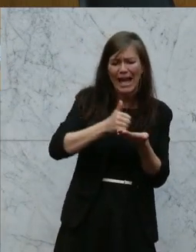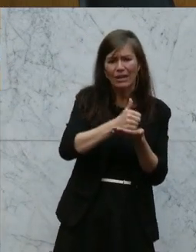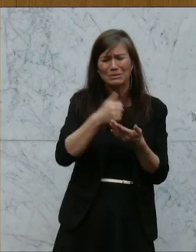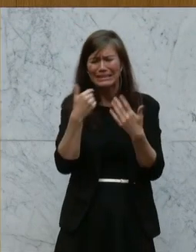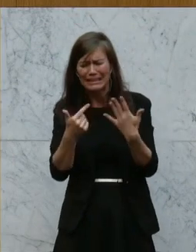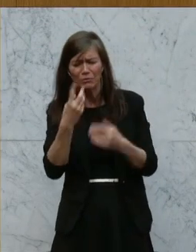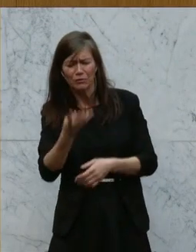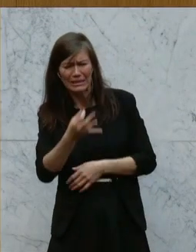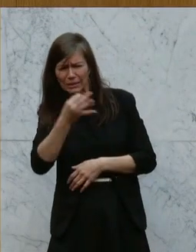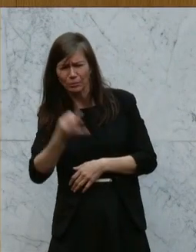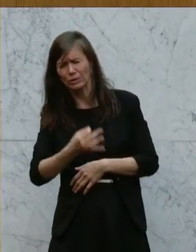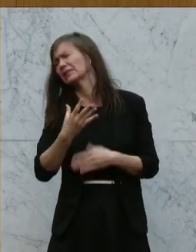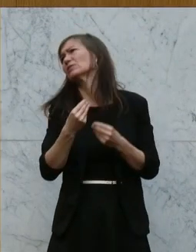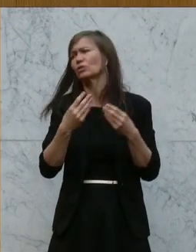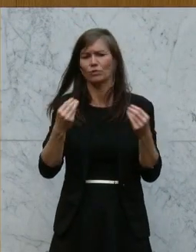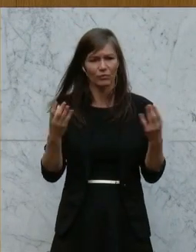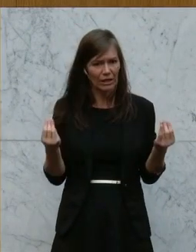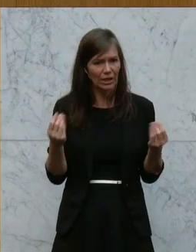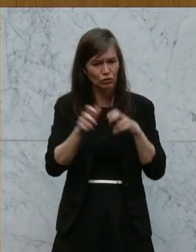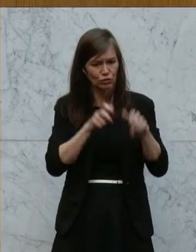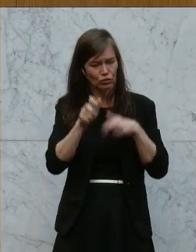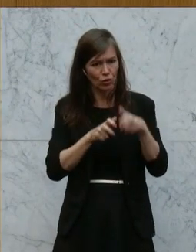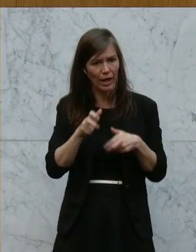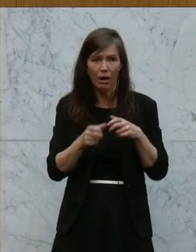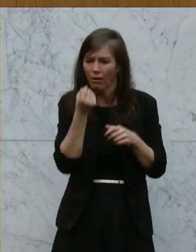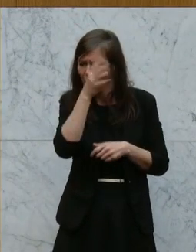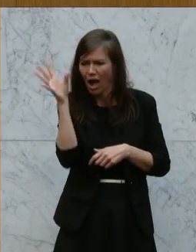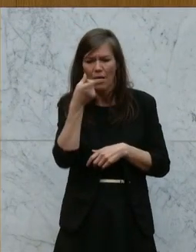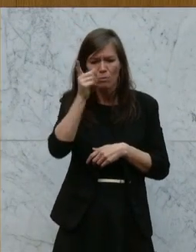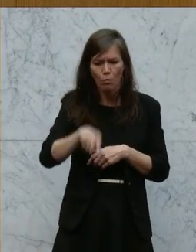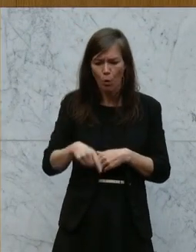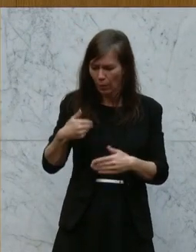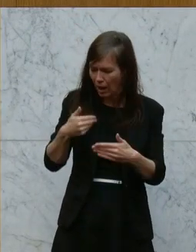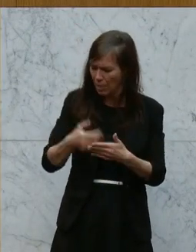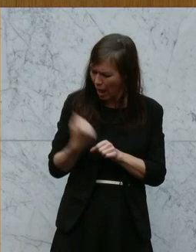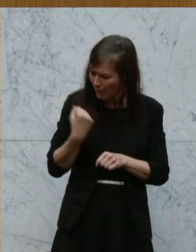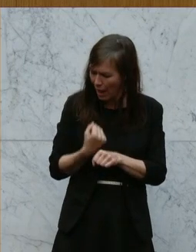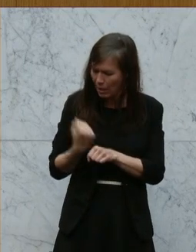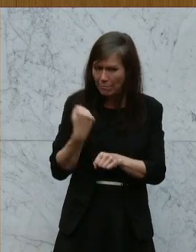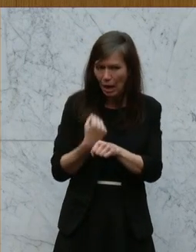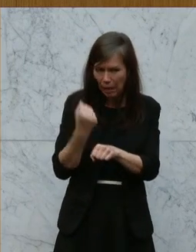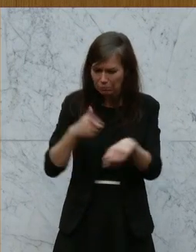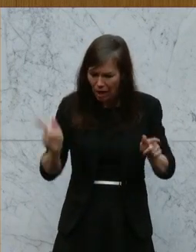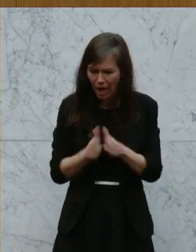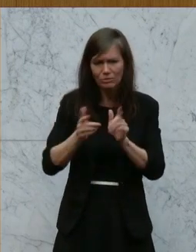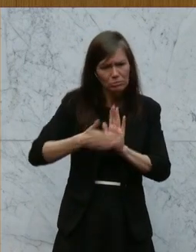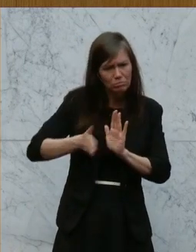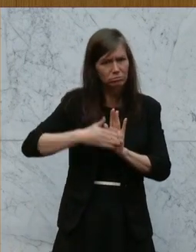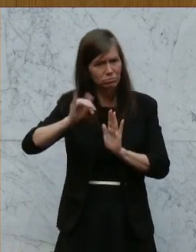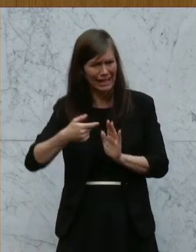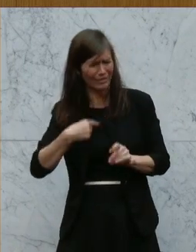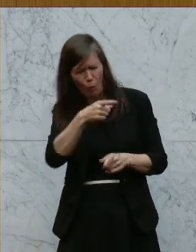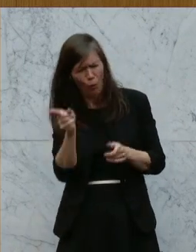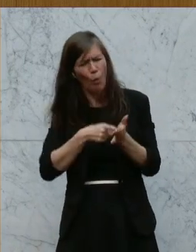Prozent. Und es kein Wunder ist, wenn am Ende des Monats auch die, die hart arbeiten, Leistung zeigen. Sie sagen immer,